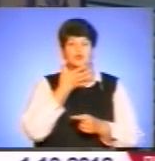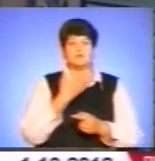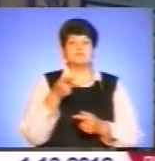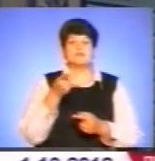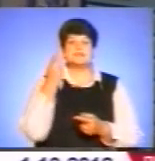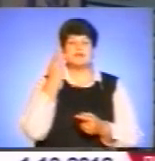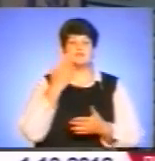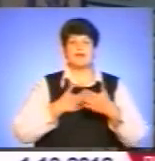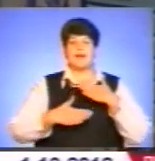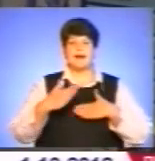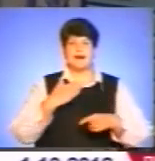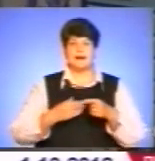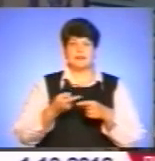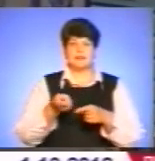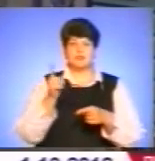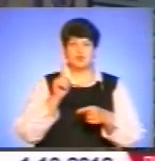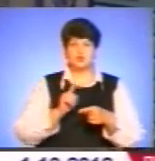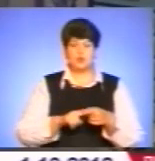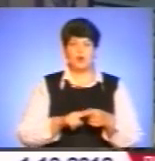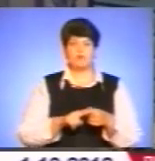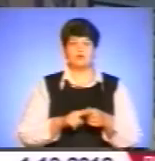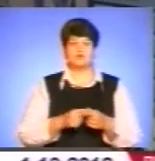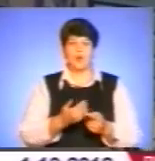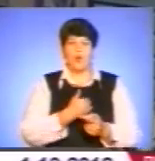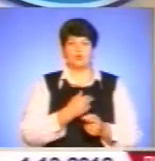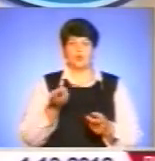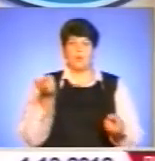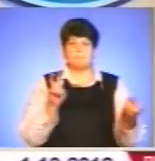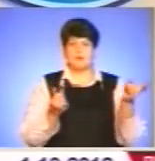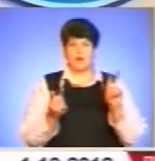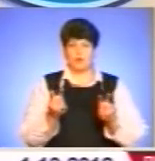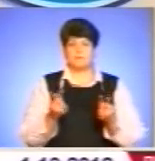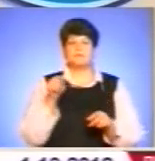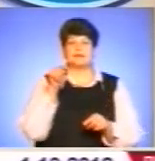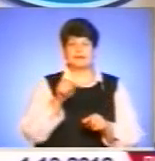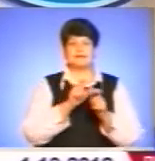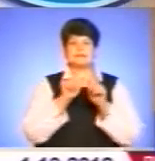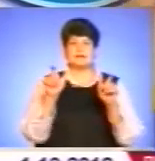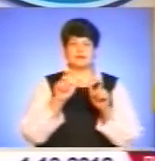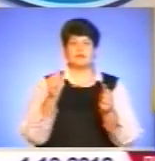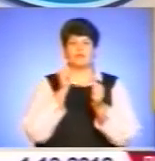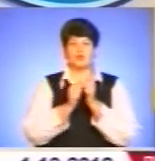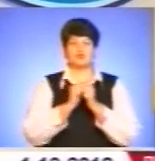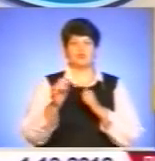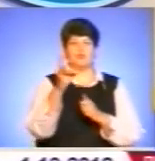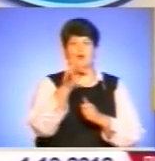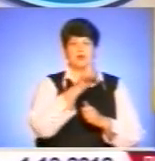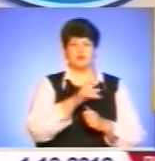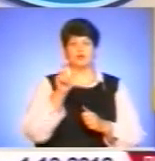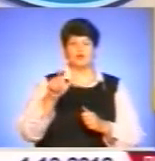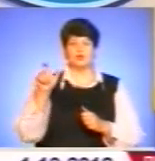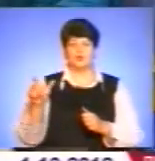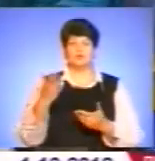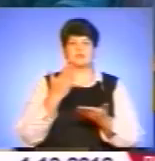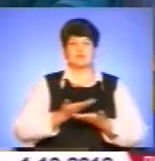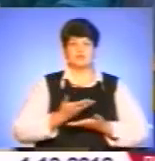раді цьому і з охотою приходять. Такі заклади є чи не у кожному районі. Люди з вадами слуху,